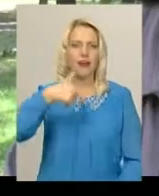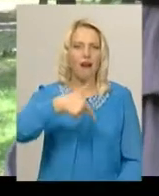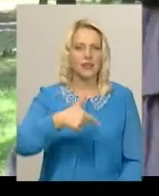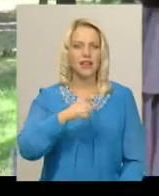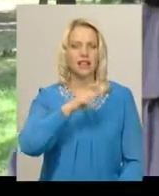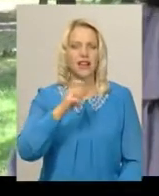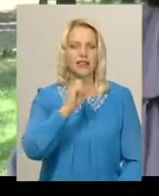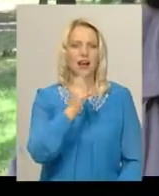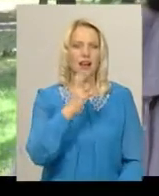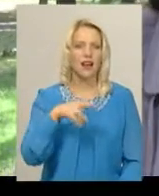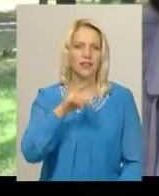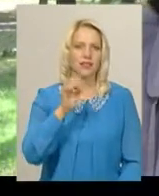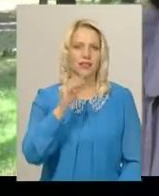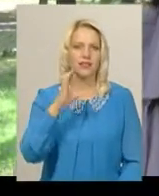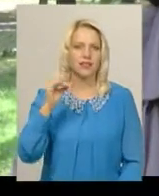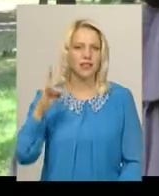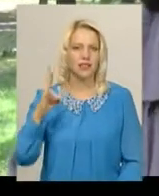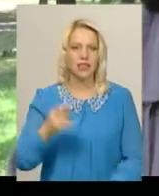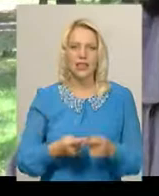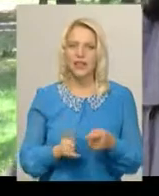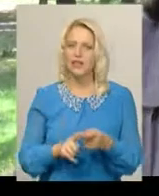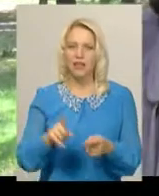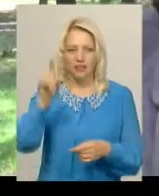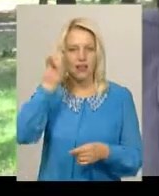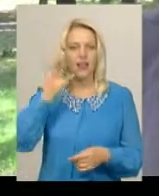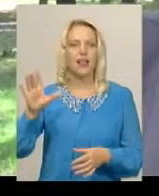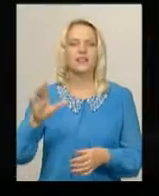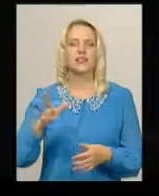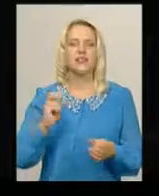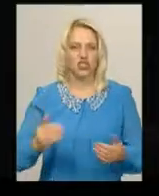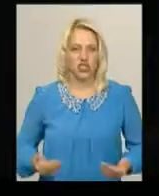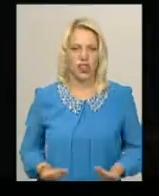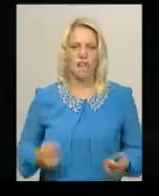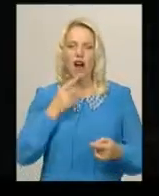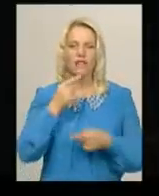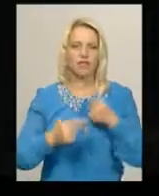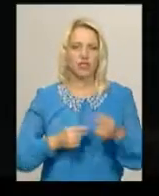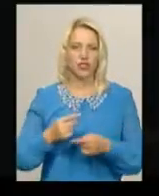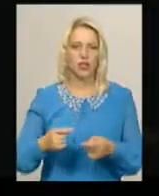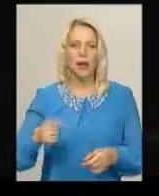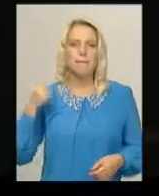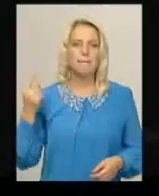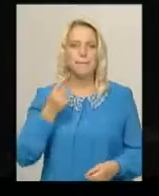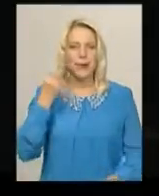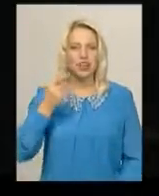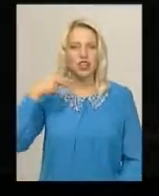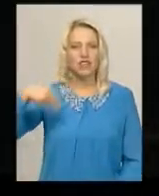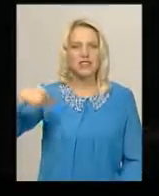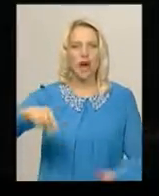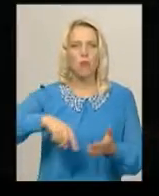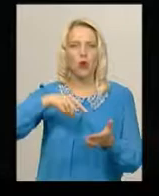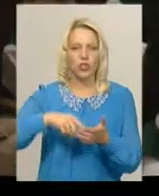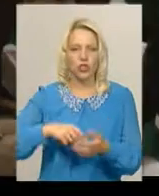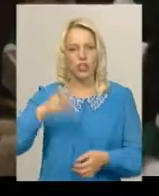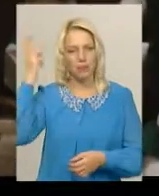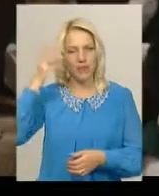а класика, ви ж розумієте, то жива вічно. Вперше у Запоріжжі Хмельницький обласний академічний театр